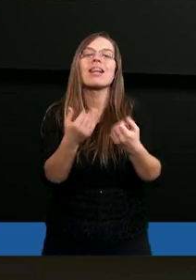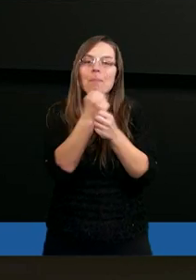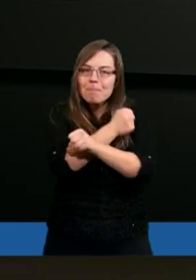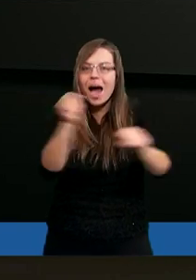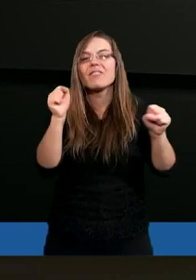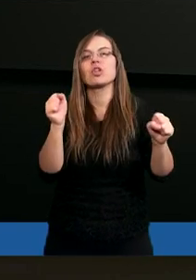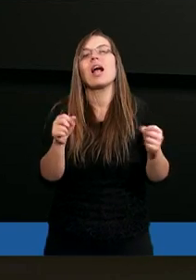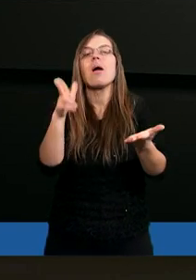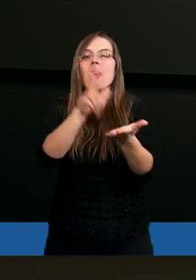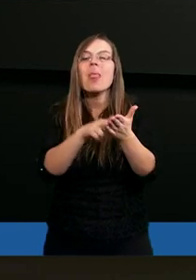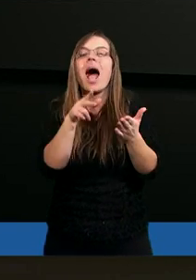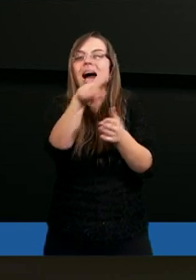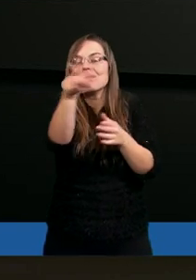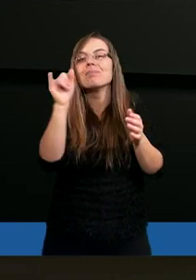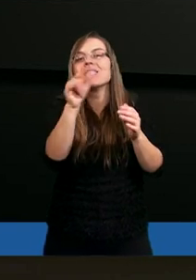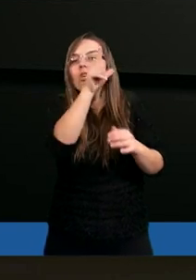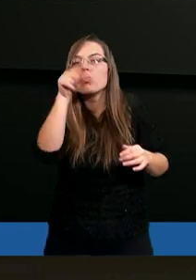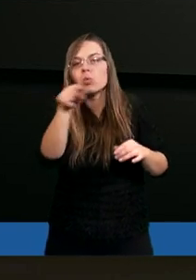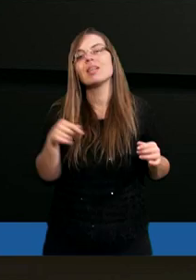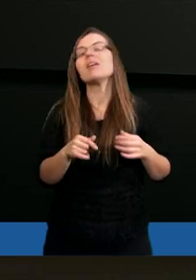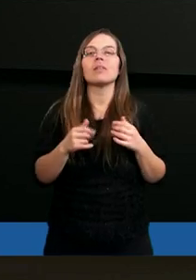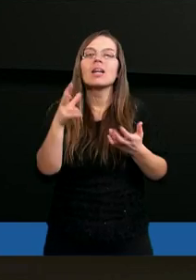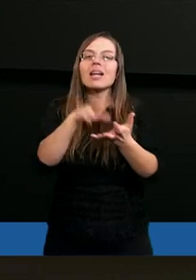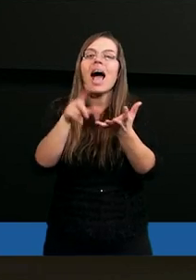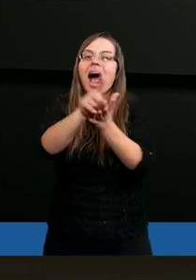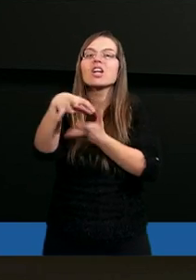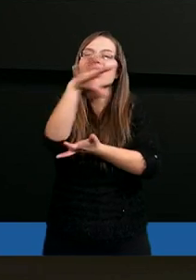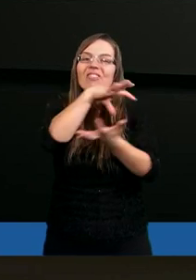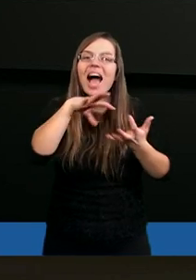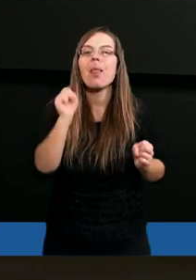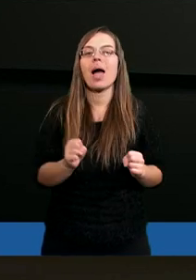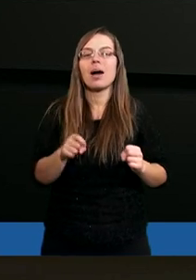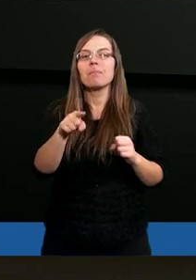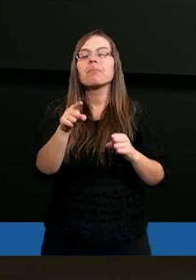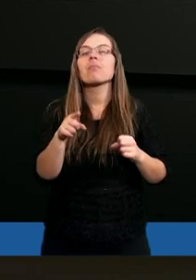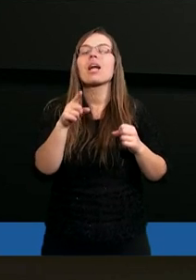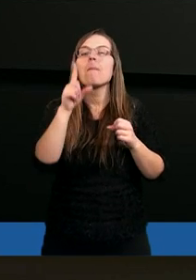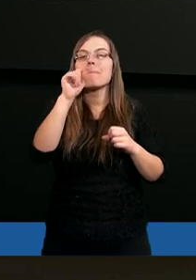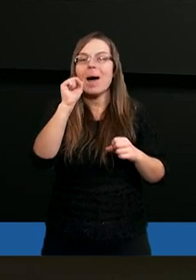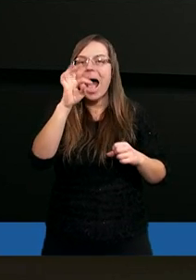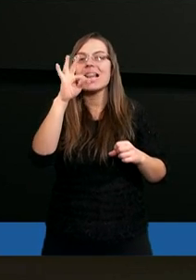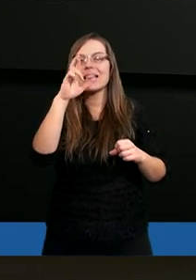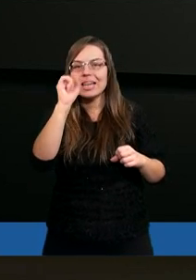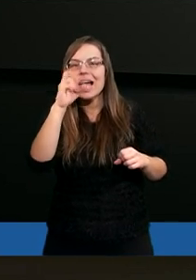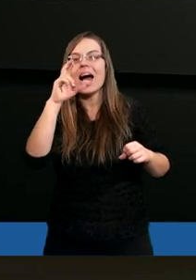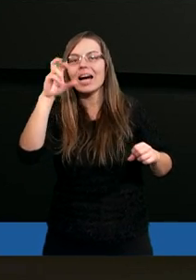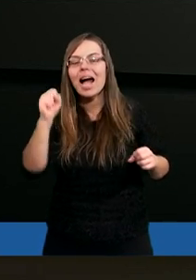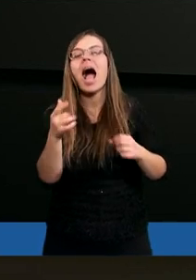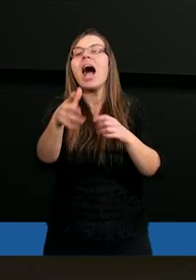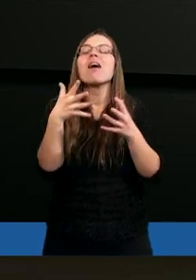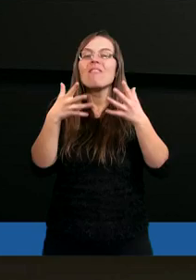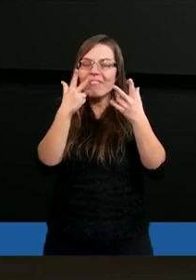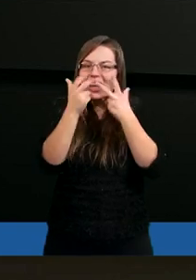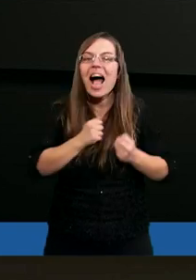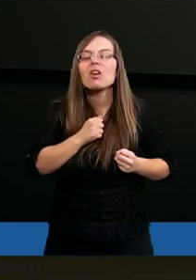dla ludzi. I już Hiob, ten starożytny patriarcha, wyrażał